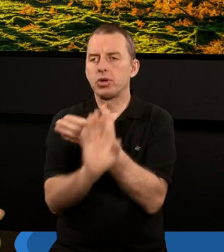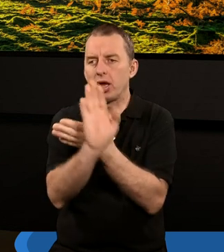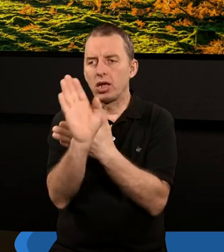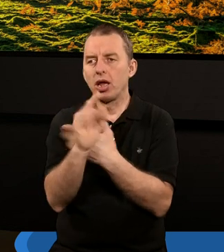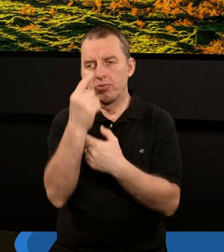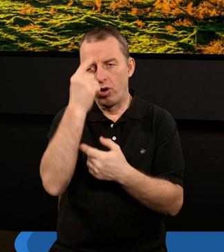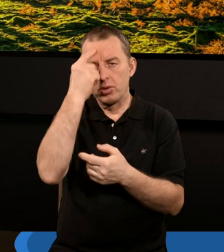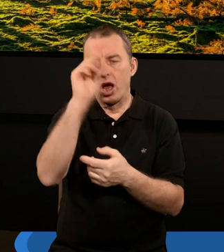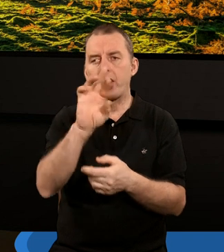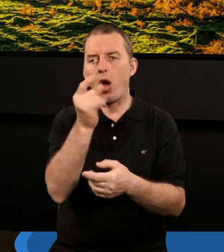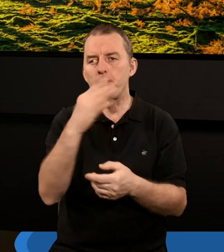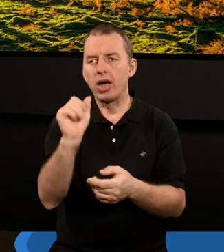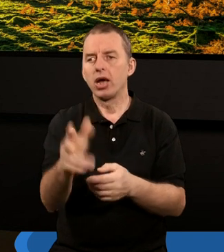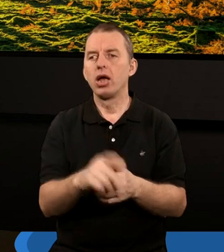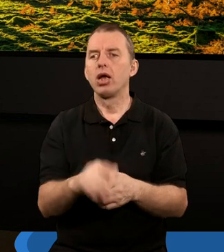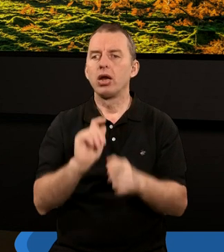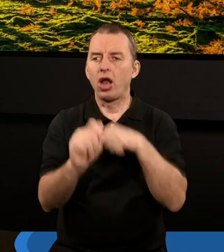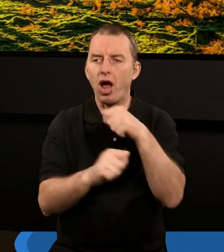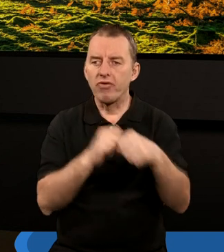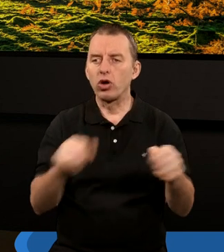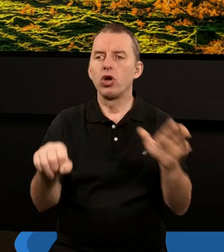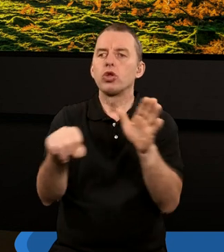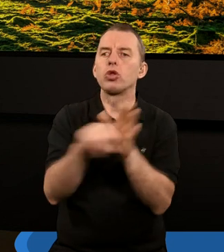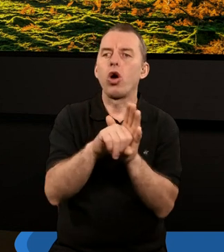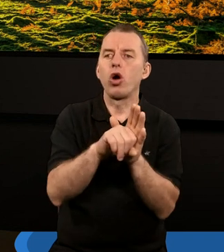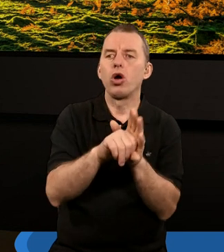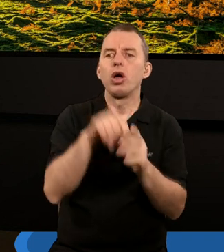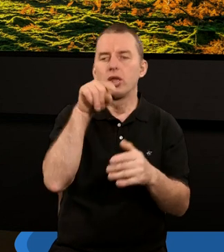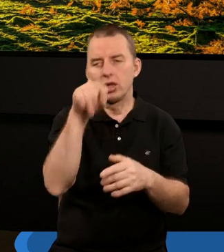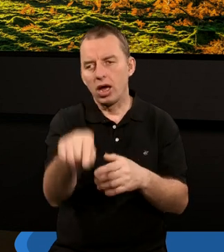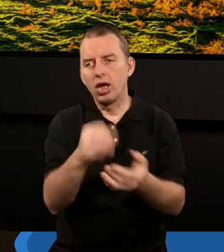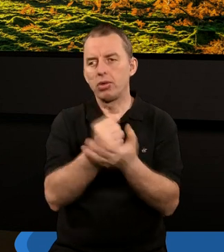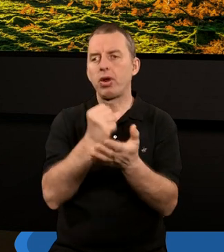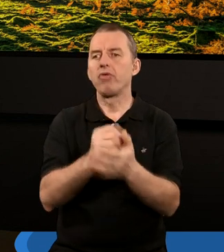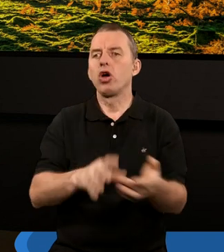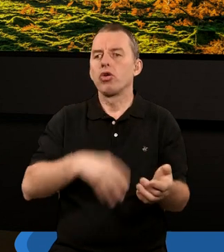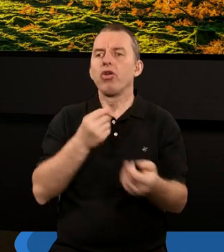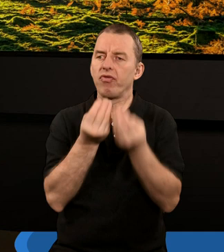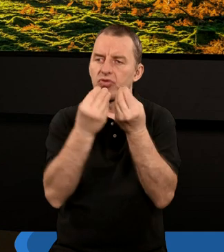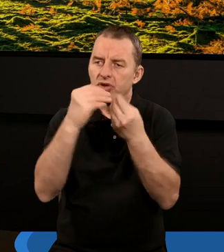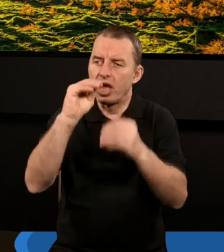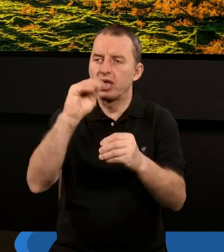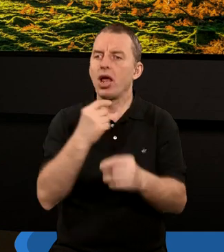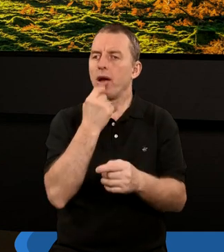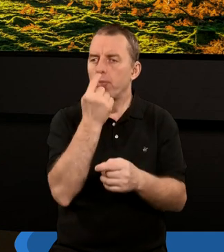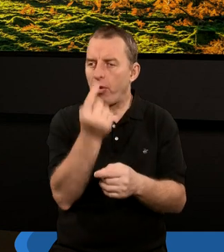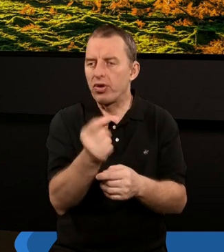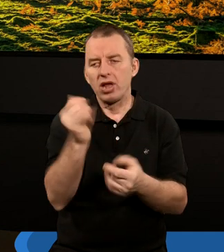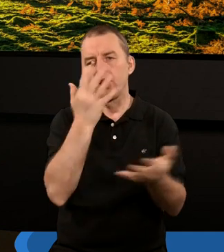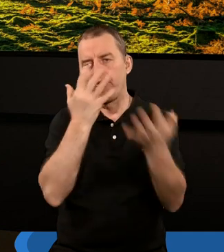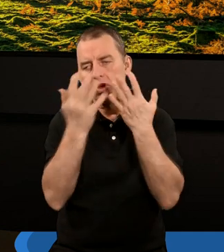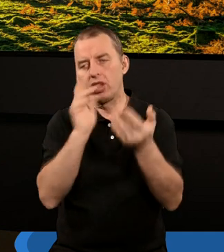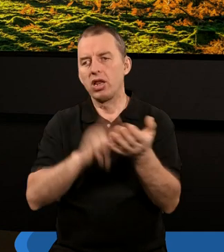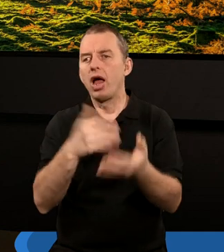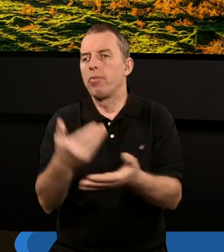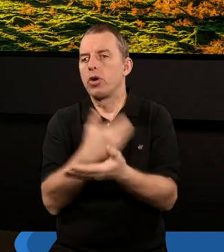Ty, Remku, wspominałeś właśnie o kwestii nawiązania do tych scen świątynnych. Czy mógłbyś coś więcej właśnie powiedzieć o tym, jak to wygląda